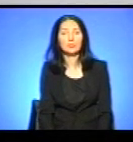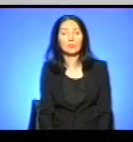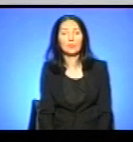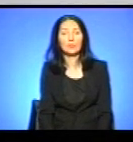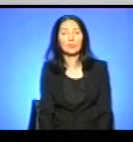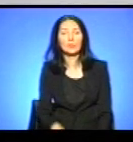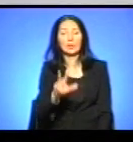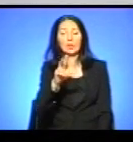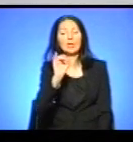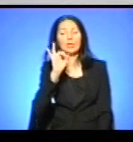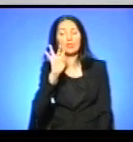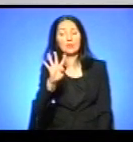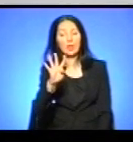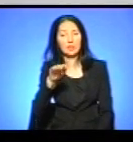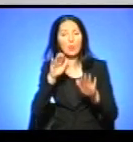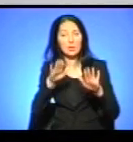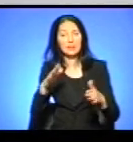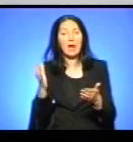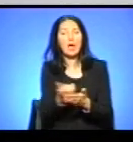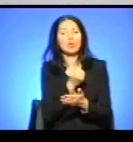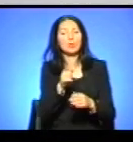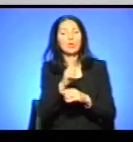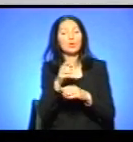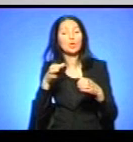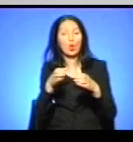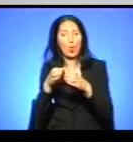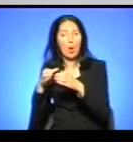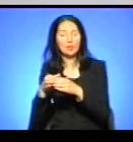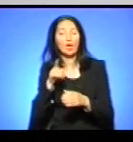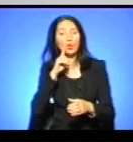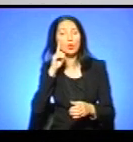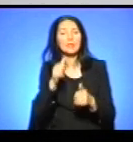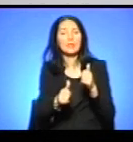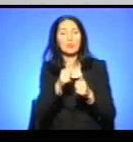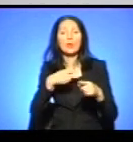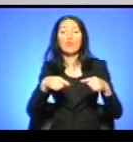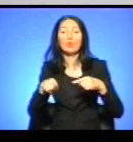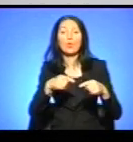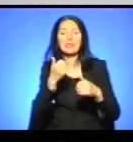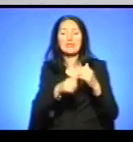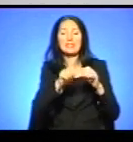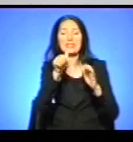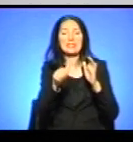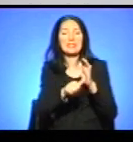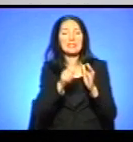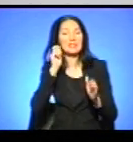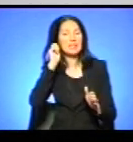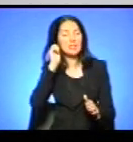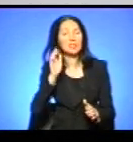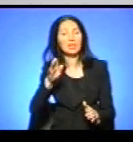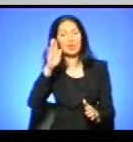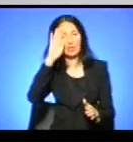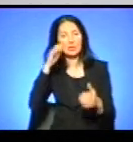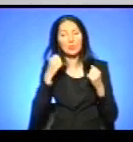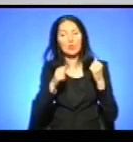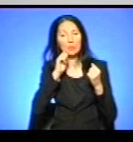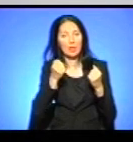Третє і четверте місця здобули тернопільські команди на юнацькому турнірі з футболу серед 16-річних спортсменів. Участь у